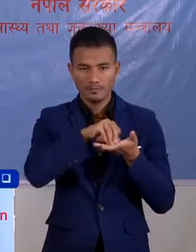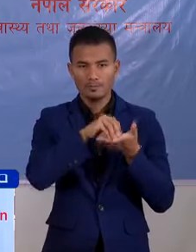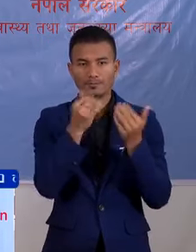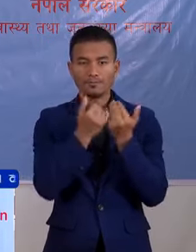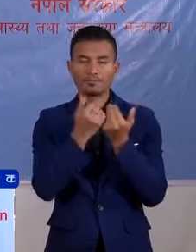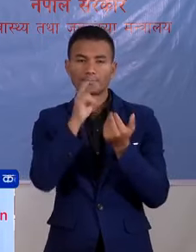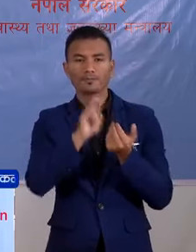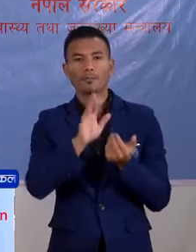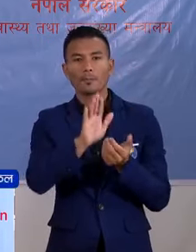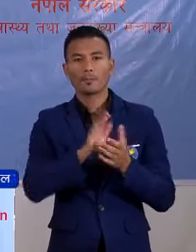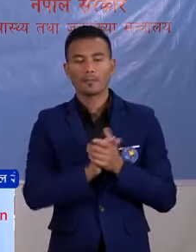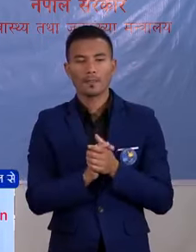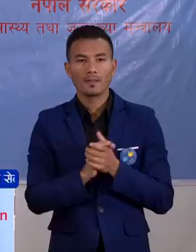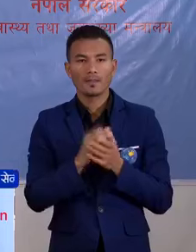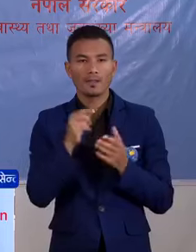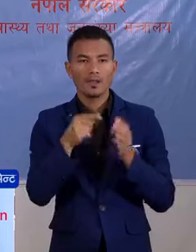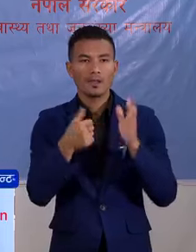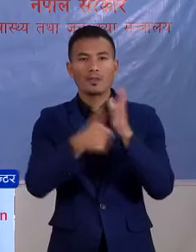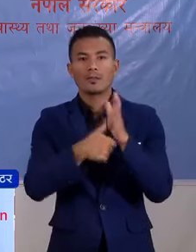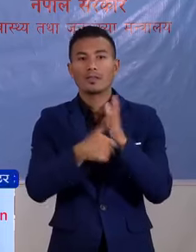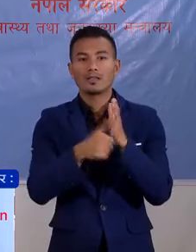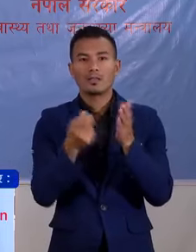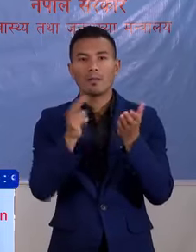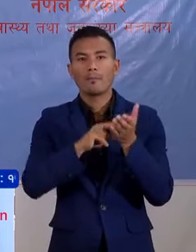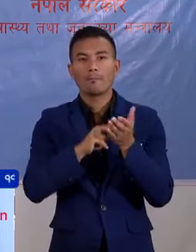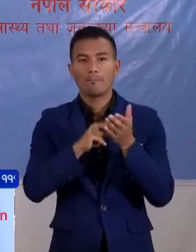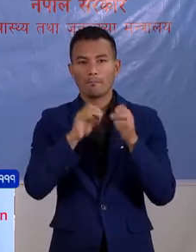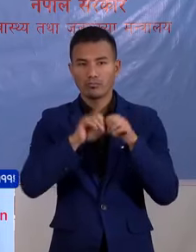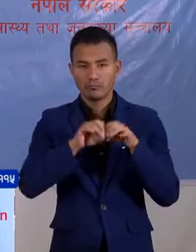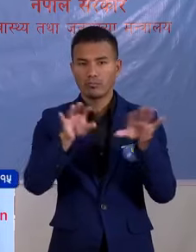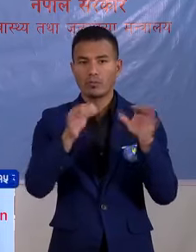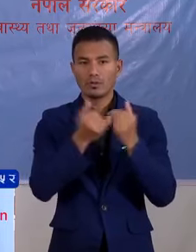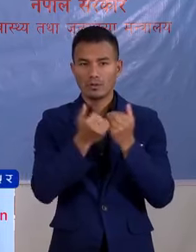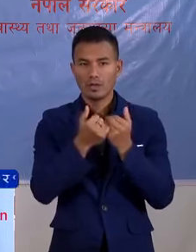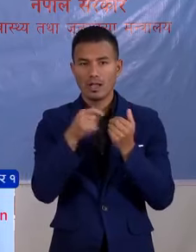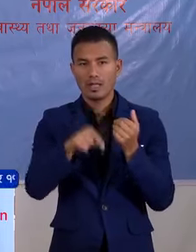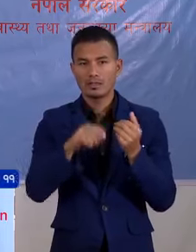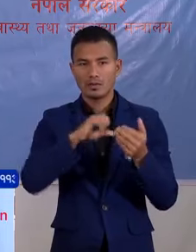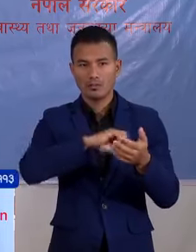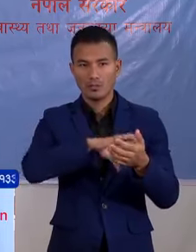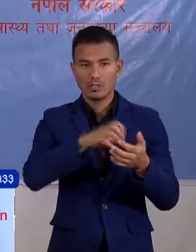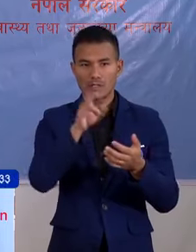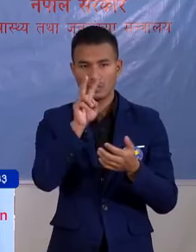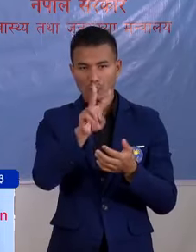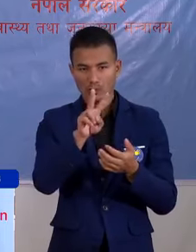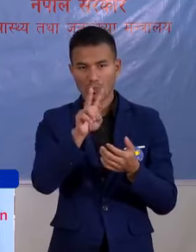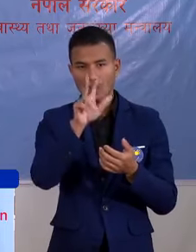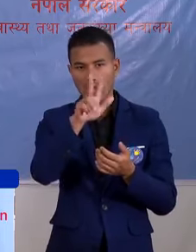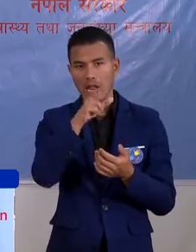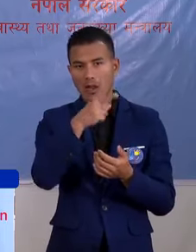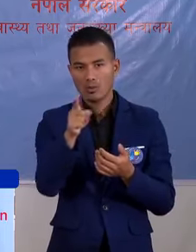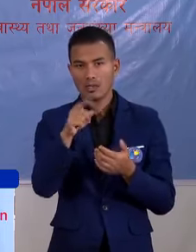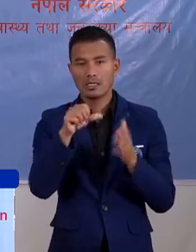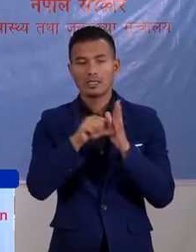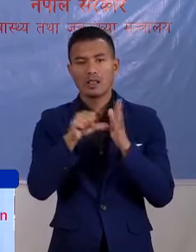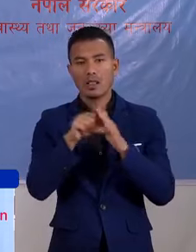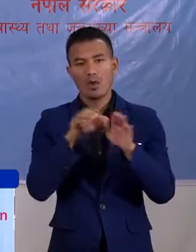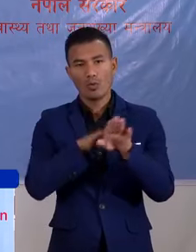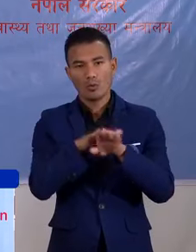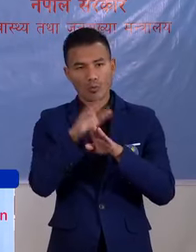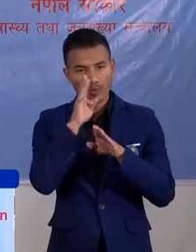गरियेको छाँ टेस्टिंग लाए थप विस्तार गरने करम मा आज प्रतेस नमर दुई का आठोटे जिल्ला अरुमा